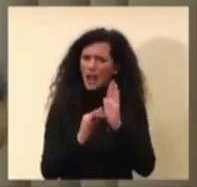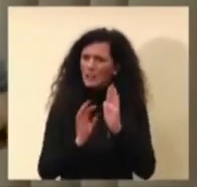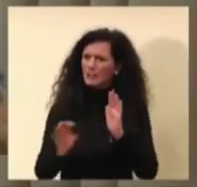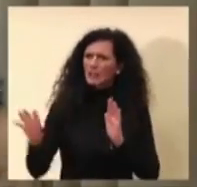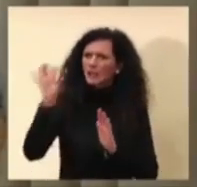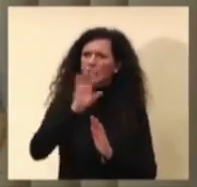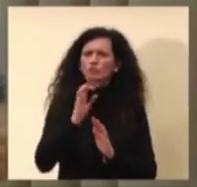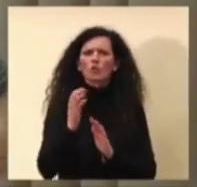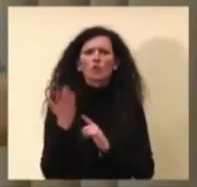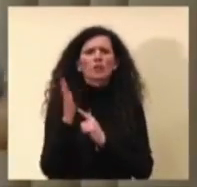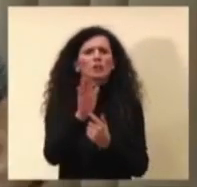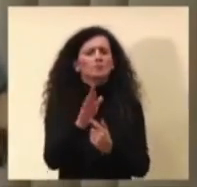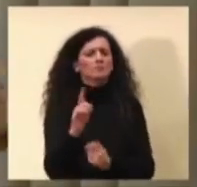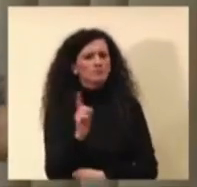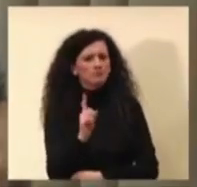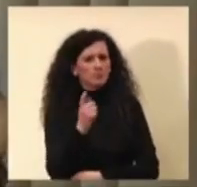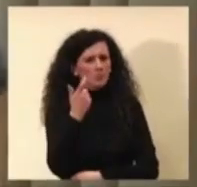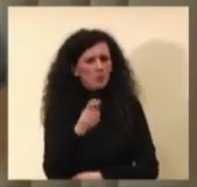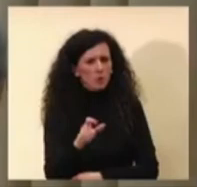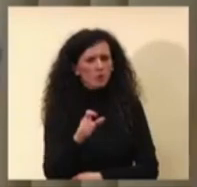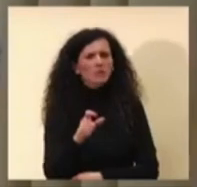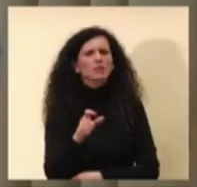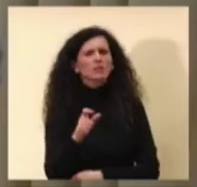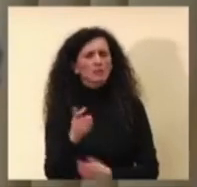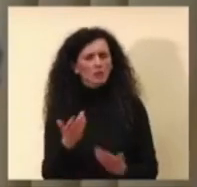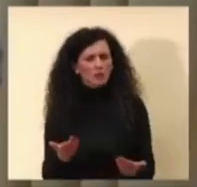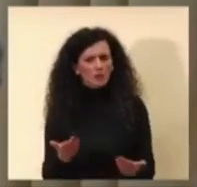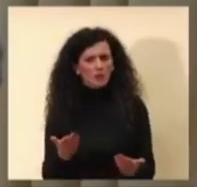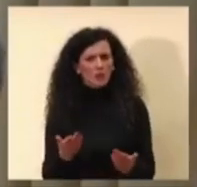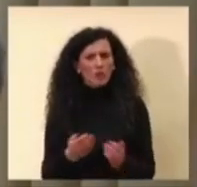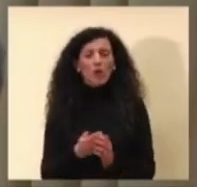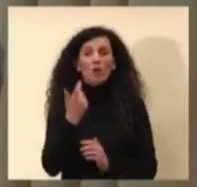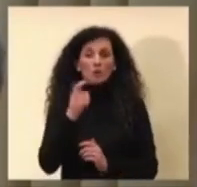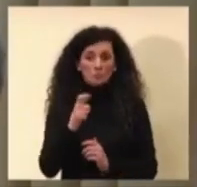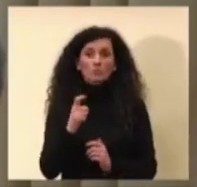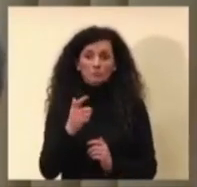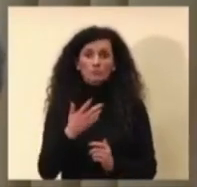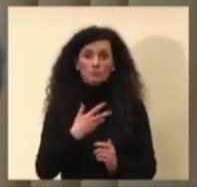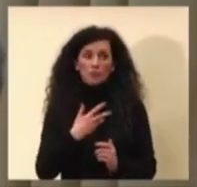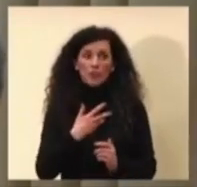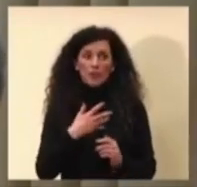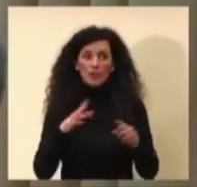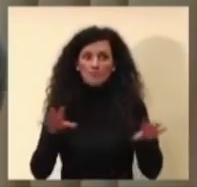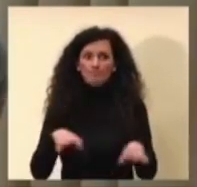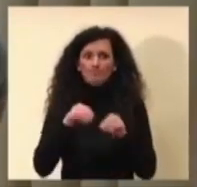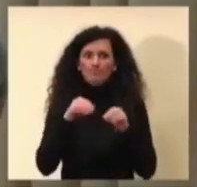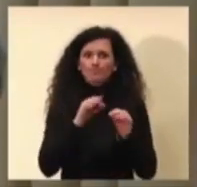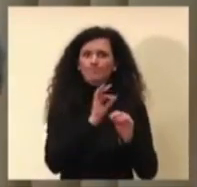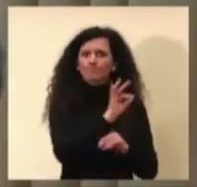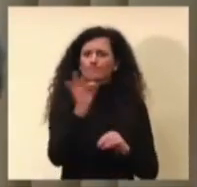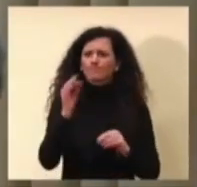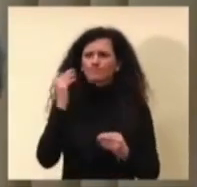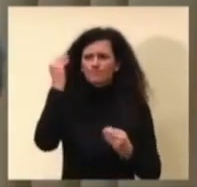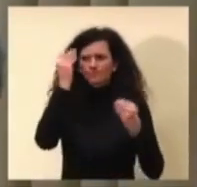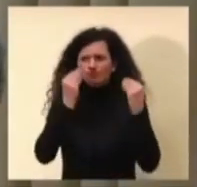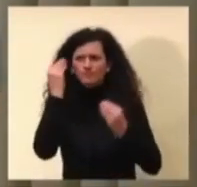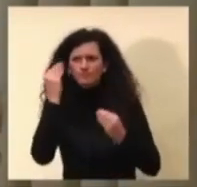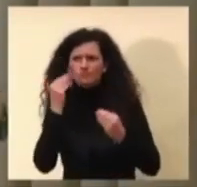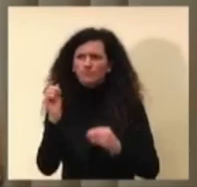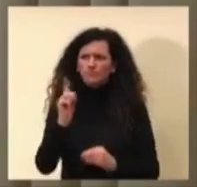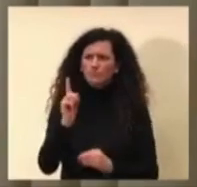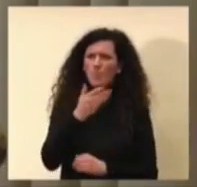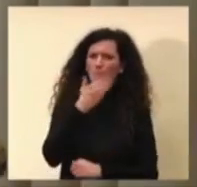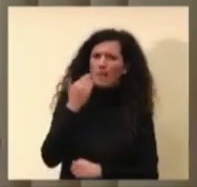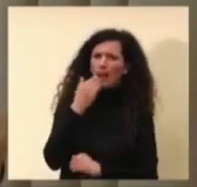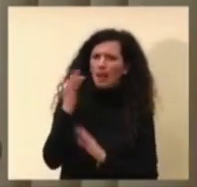ha generato un po' una ridda di ipotesi i dati che sono usciti ma non si sapeva bene come erano stati raccolti